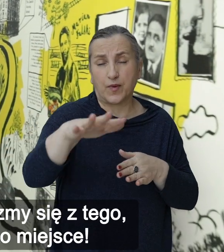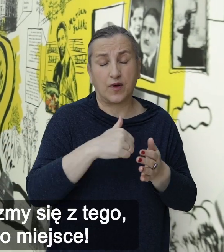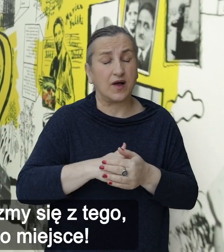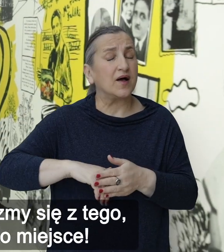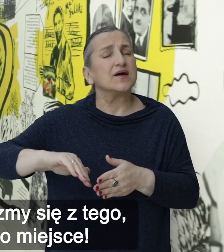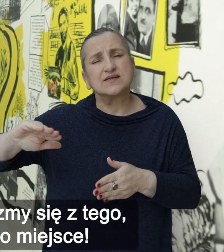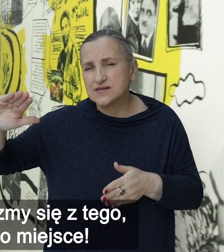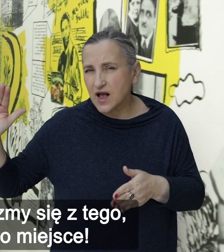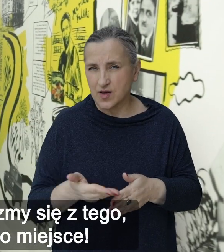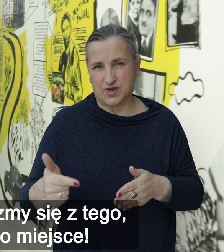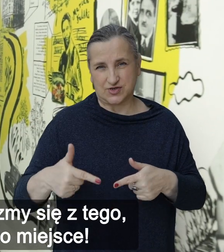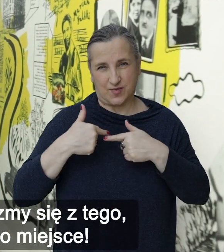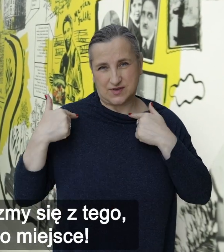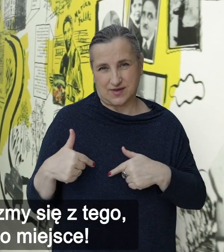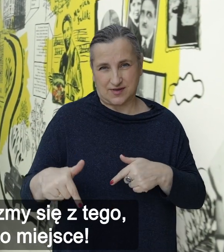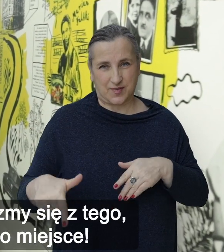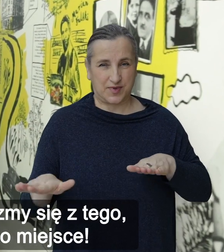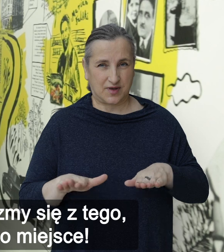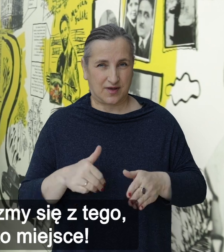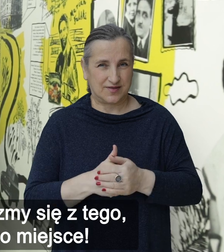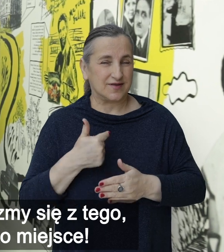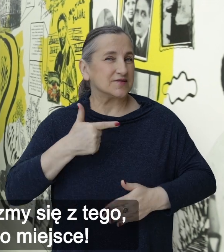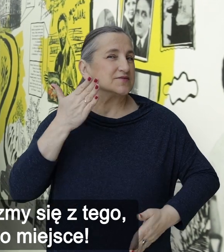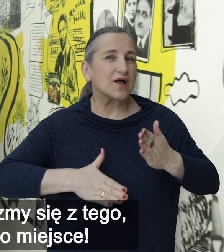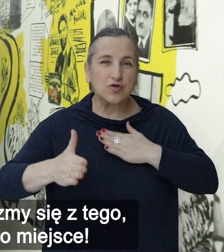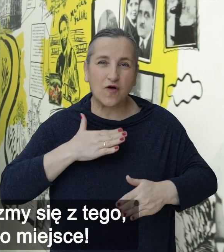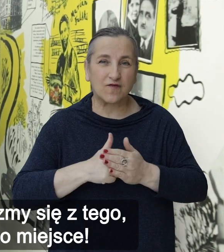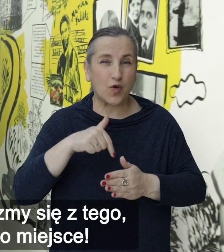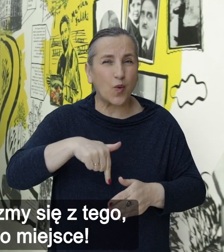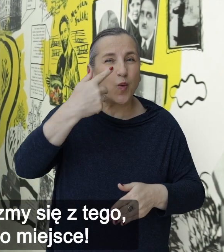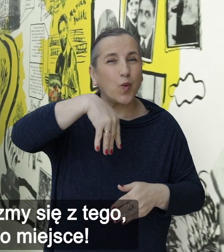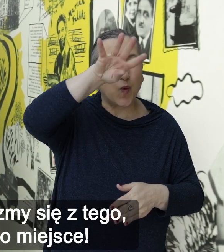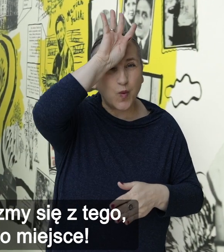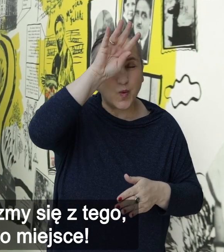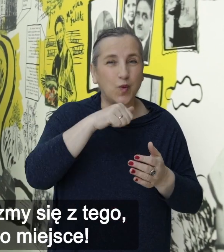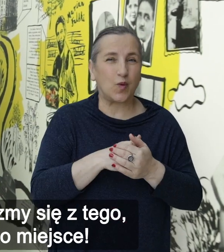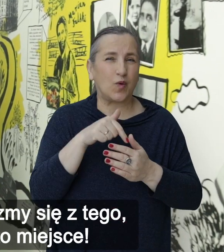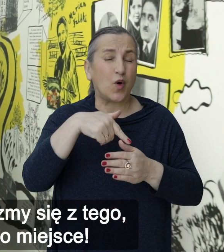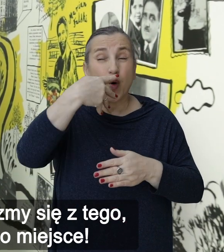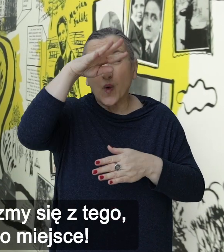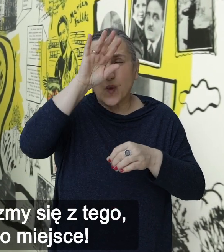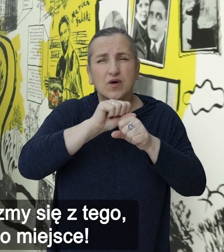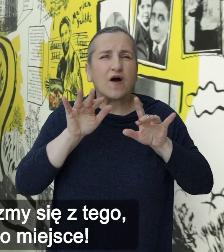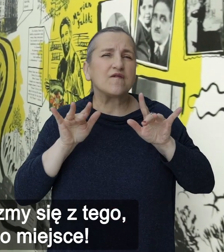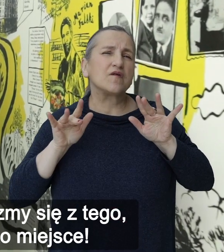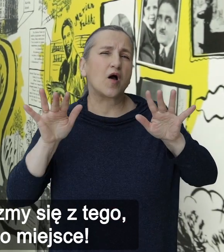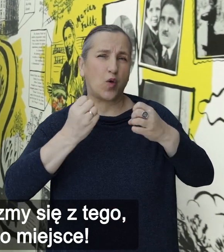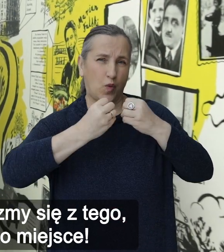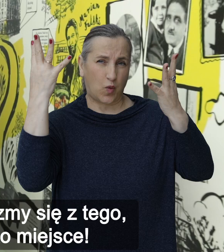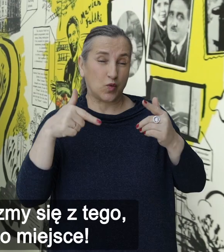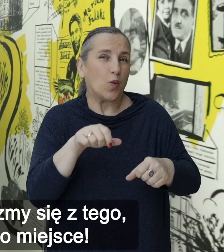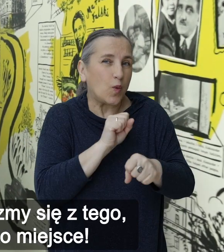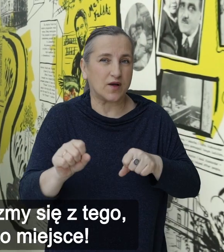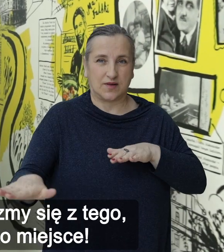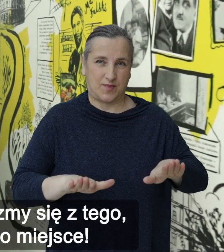serdecznie do tego miejsca i cieszmy się z tego, że w Łodzi Wielokulturowej mamy to